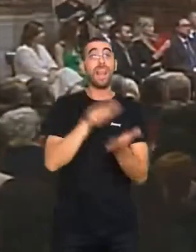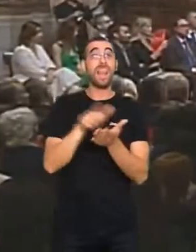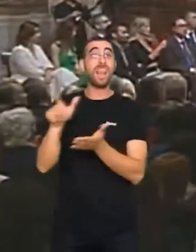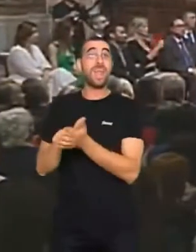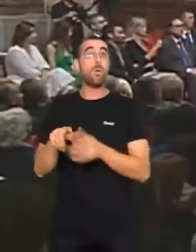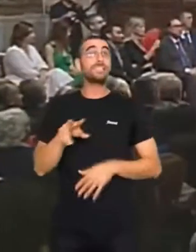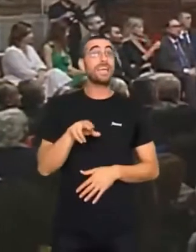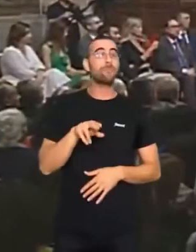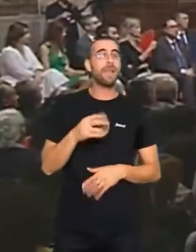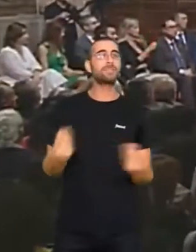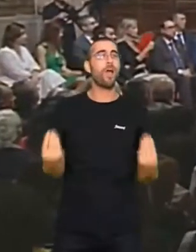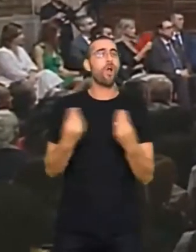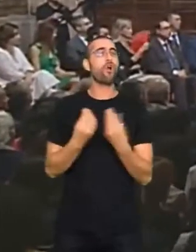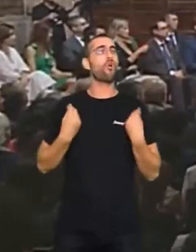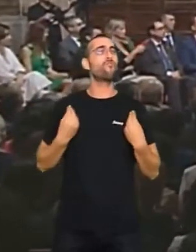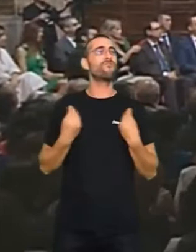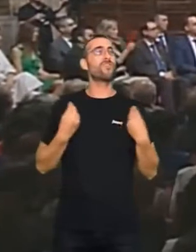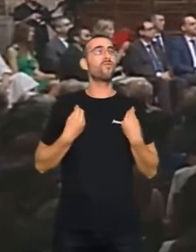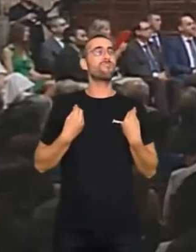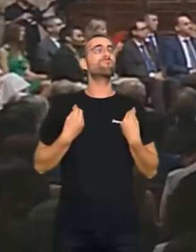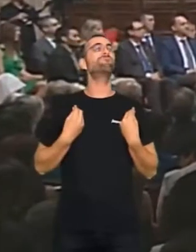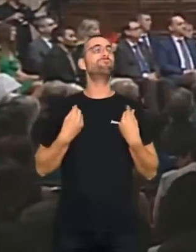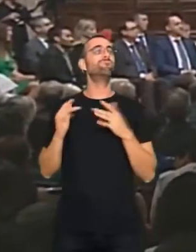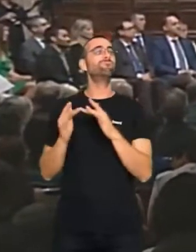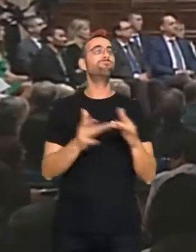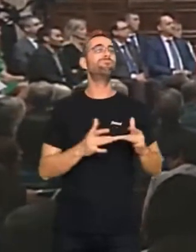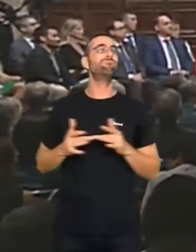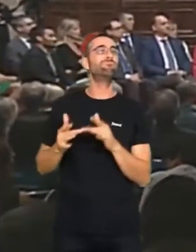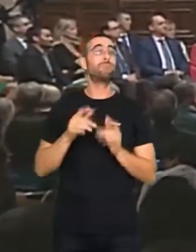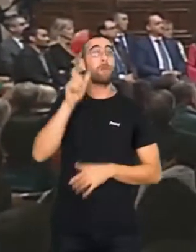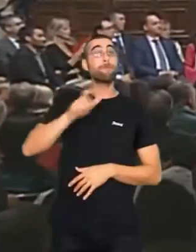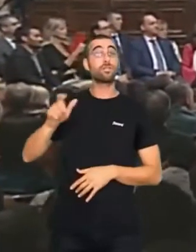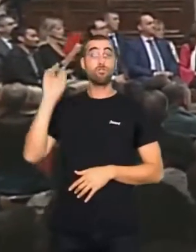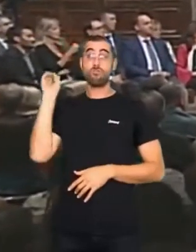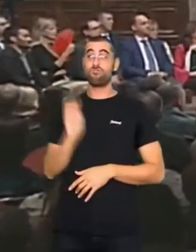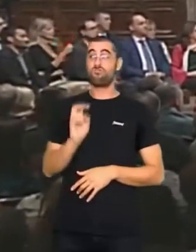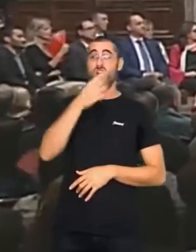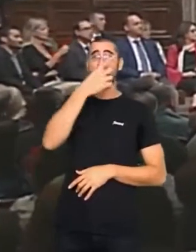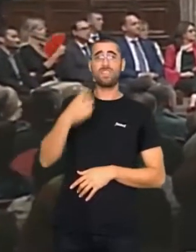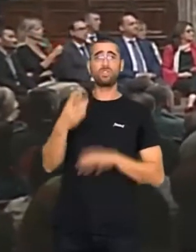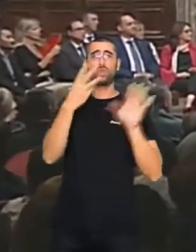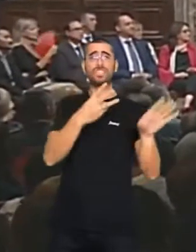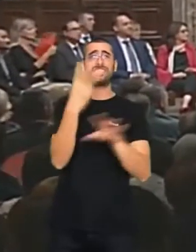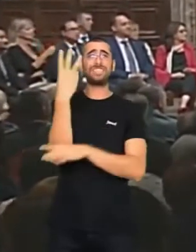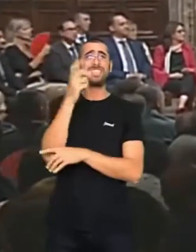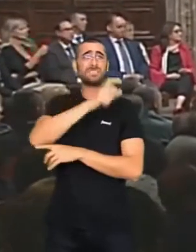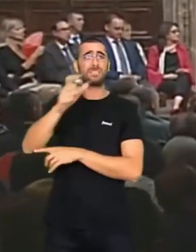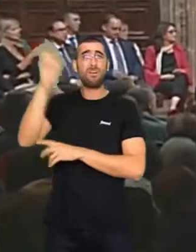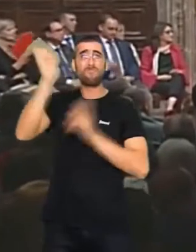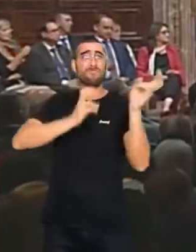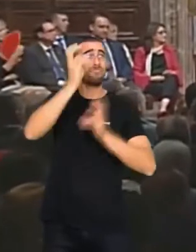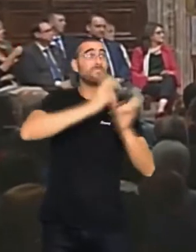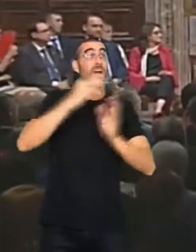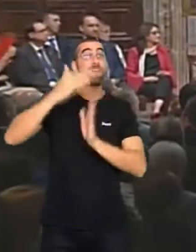germanes conviven en harmonia, on habiten persones originàries de 183 països que són tan